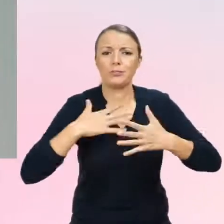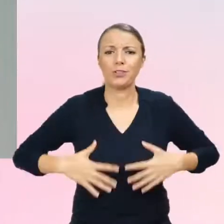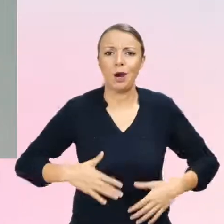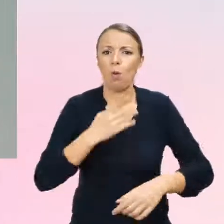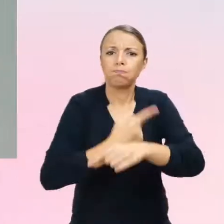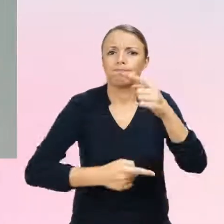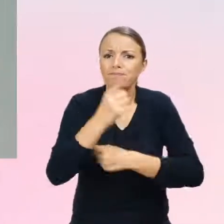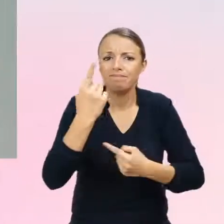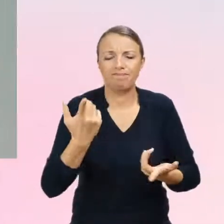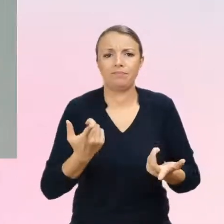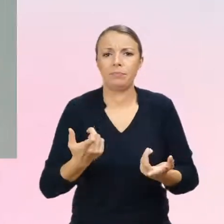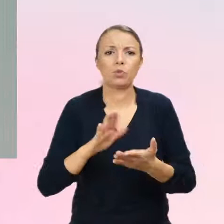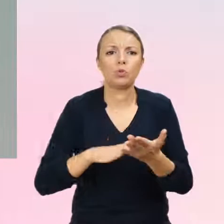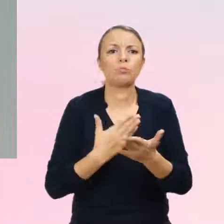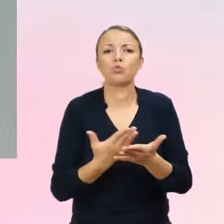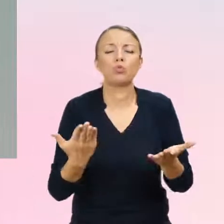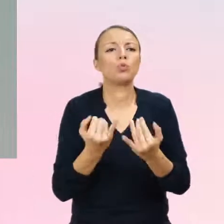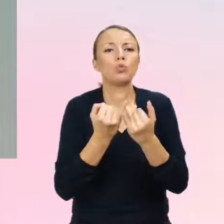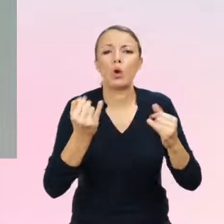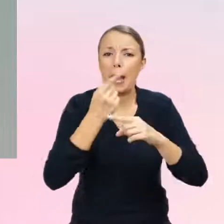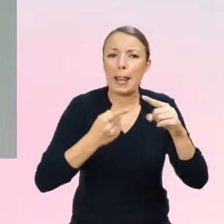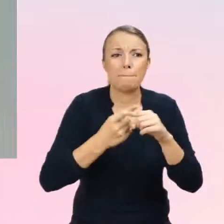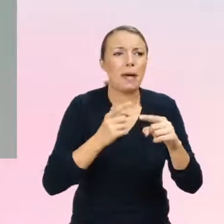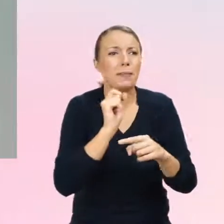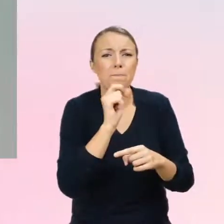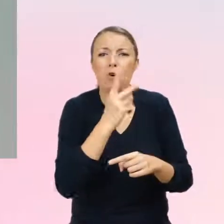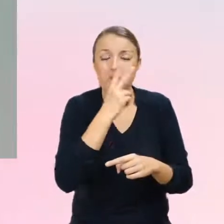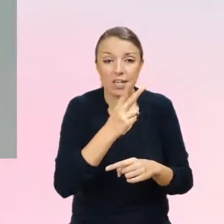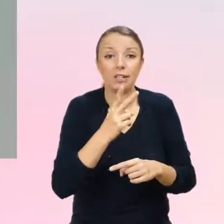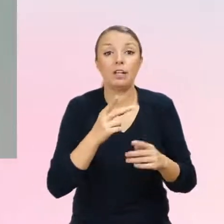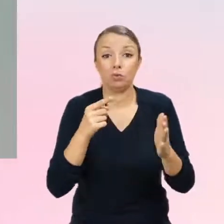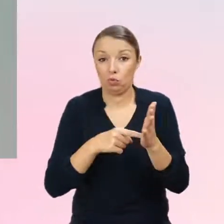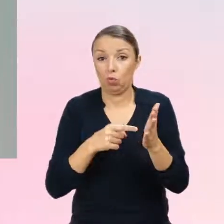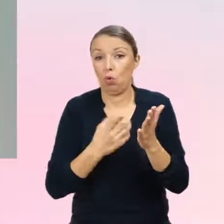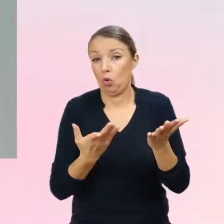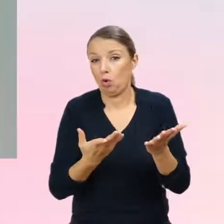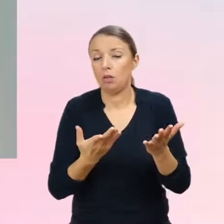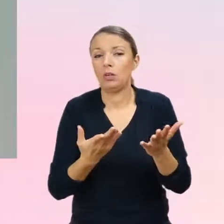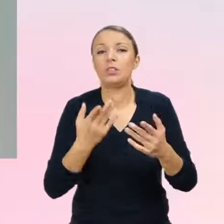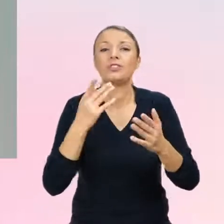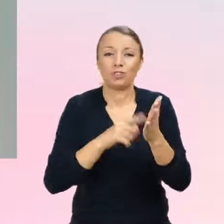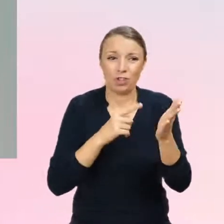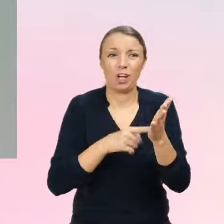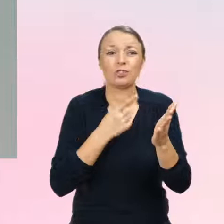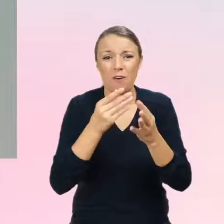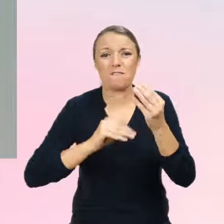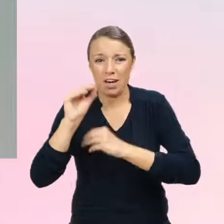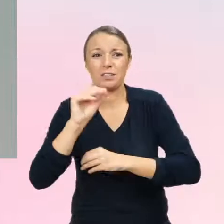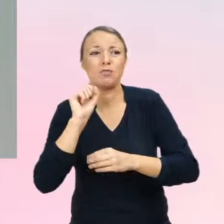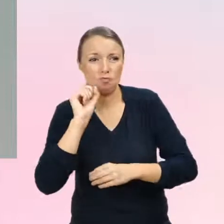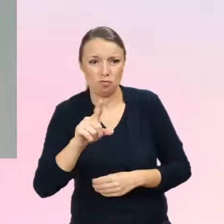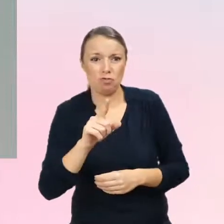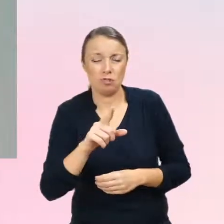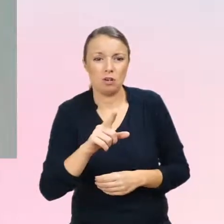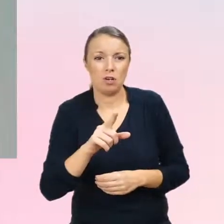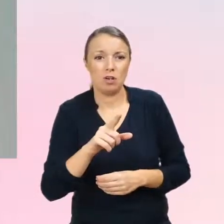współwystępujące są objawy, one bardzo klinicznie, one częściej są niż nie są. W momencie uświadomienia